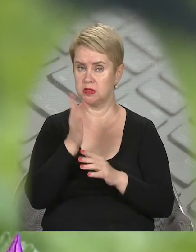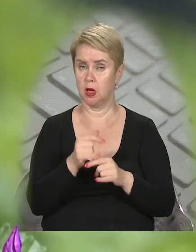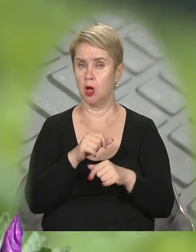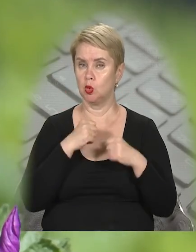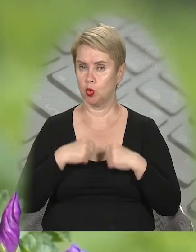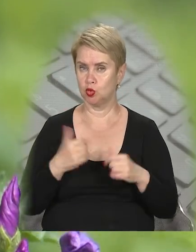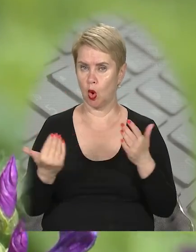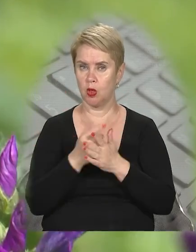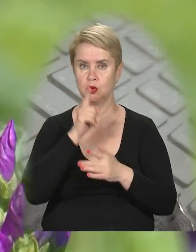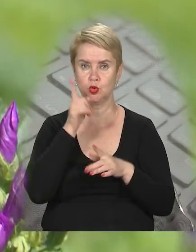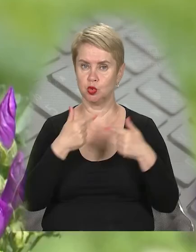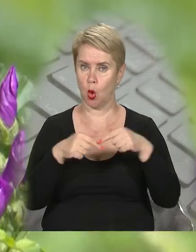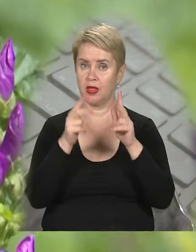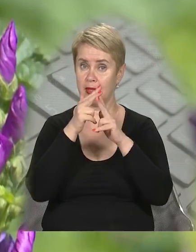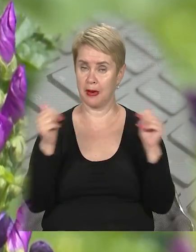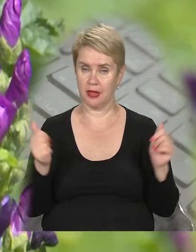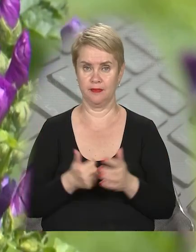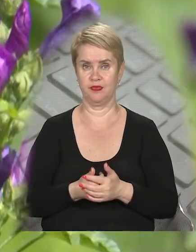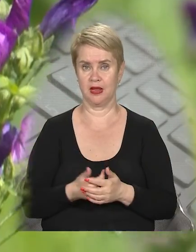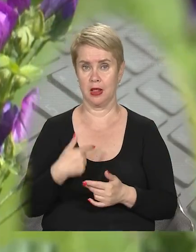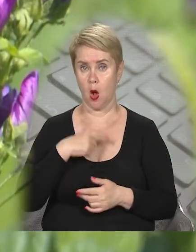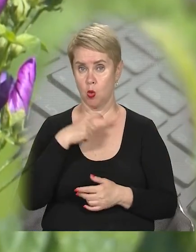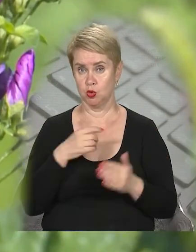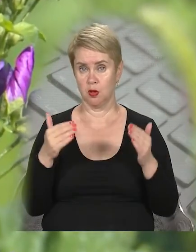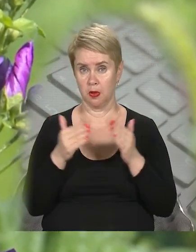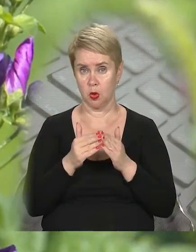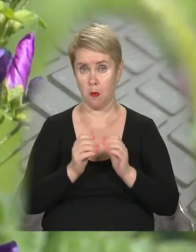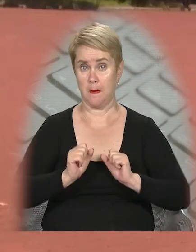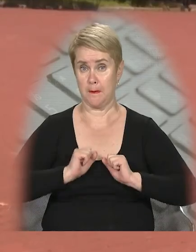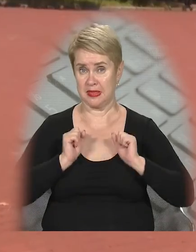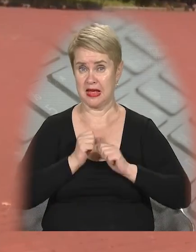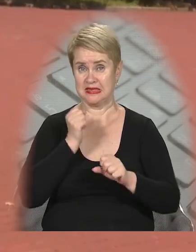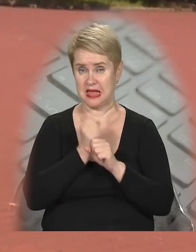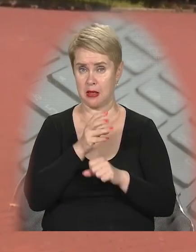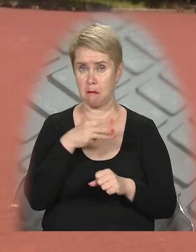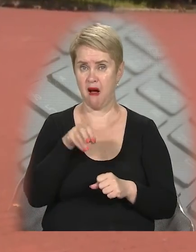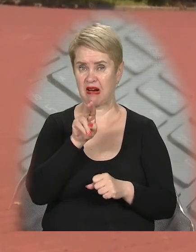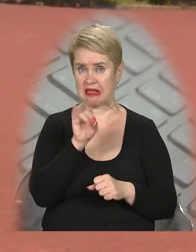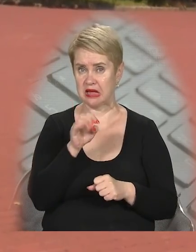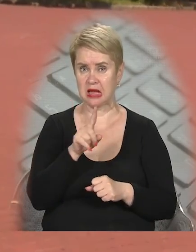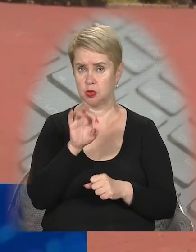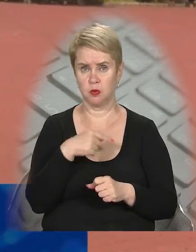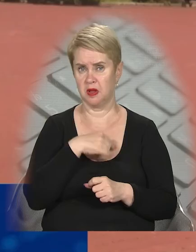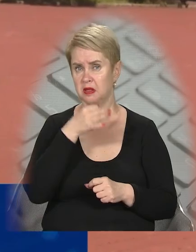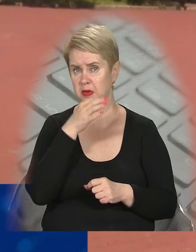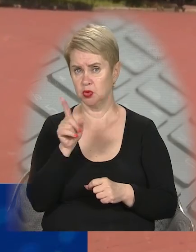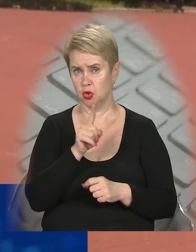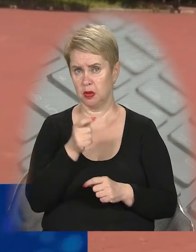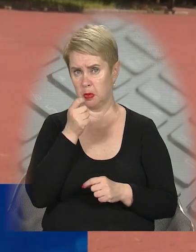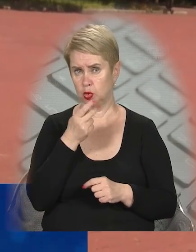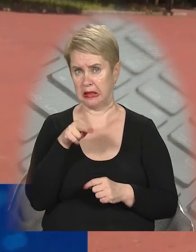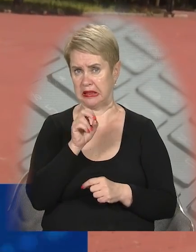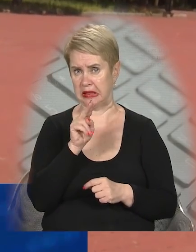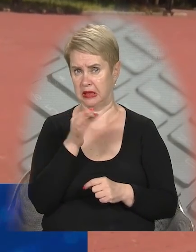душі оновлені зелені зони й дніпрянам. Я у себе дома спробувалася зробити мавританский газон, але мені не подобається, тому що він немножко